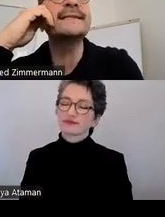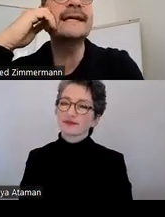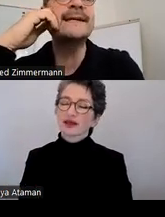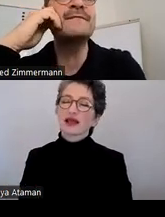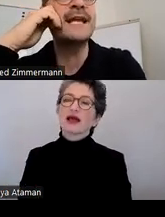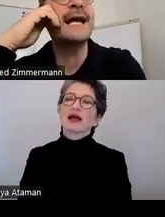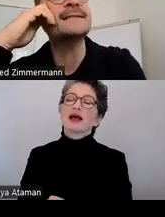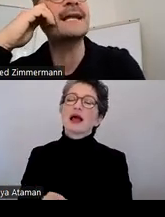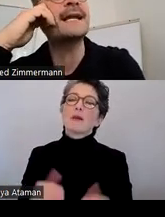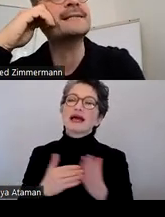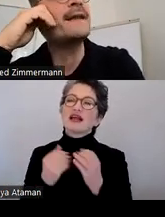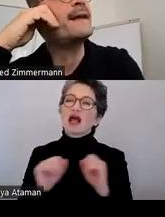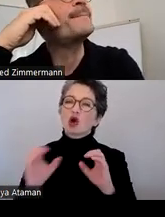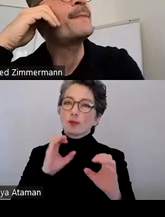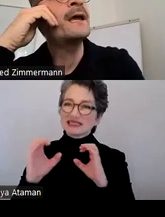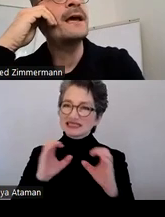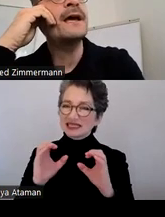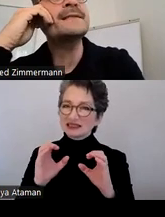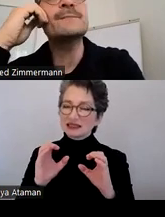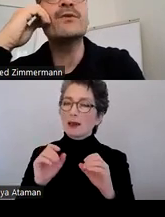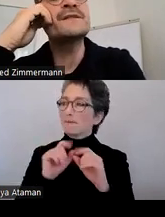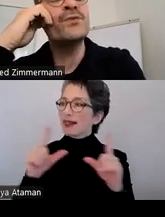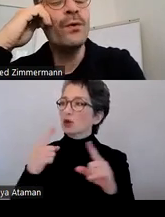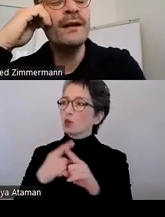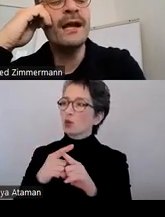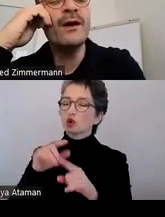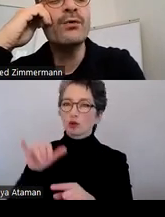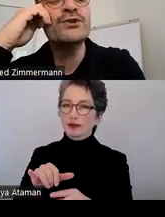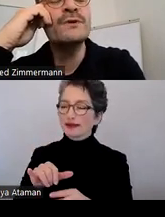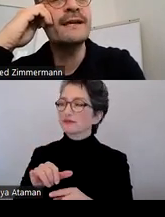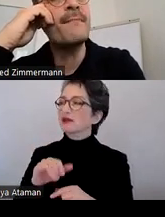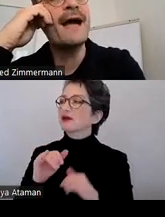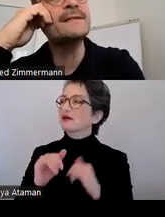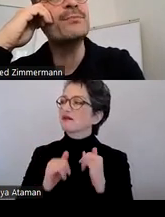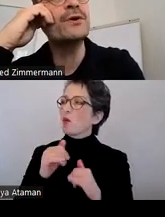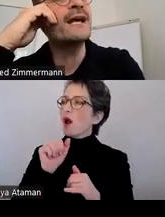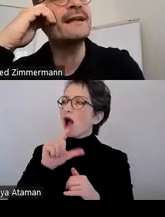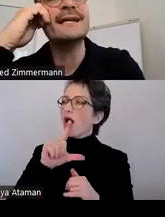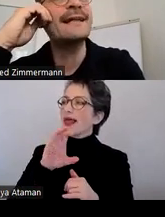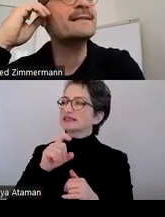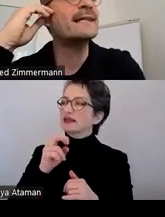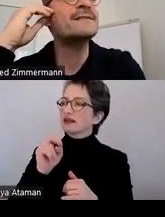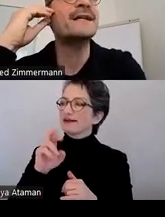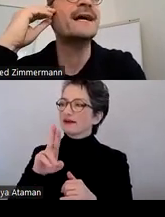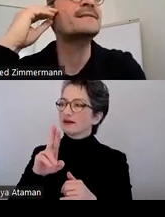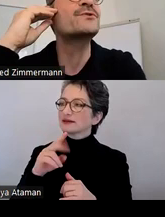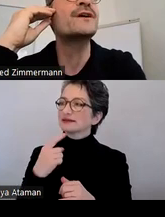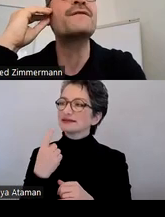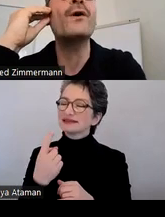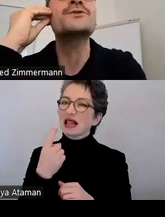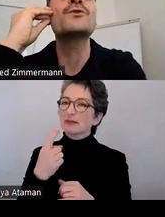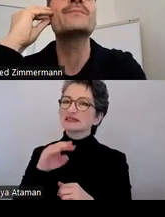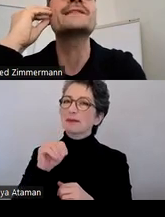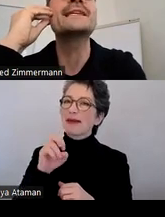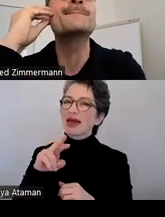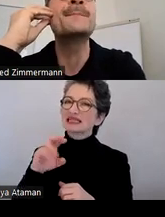kommunizieren von Kerstin Alexander. Sie ist Professorin an der Hochschule in Merseburg und hat ganz, ganz fantastische